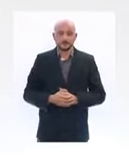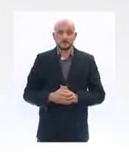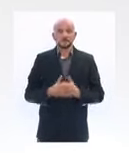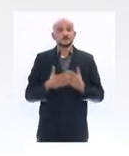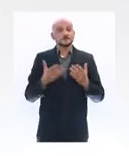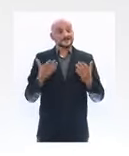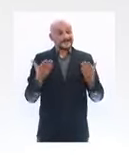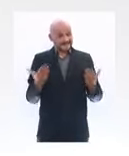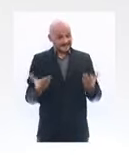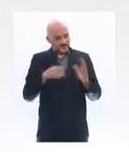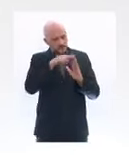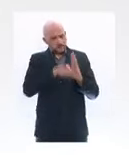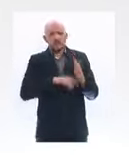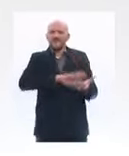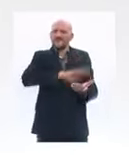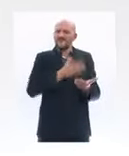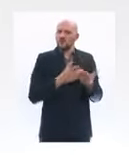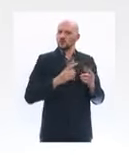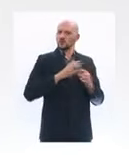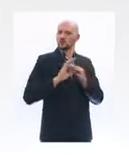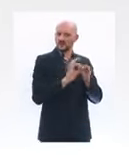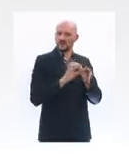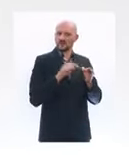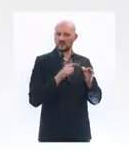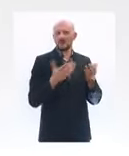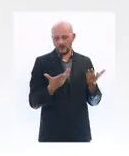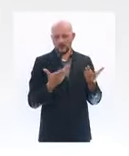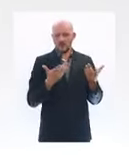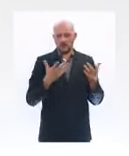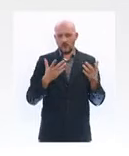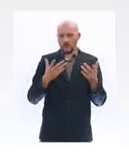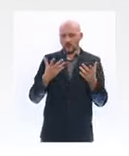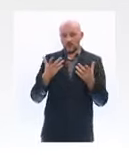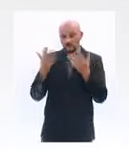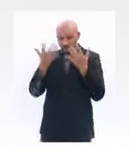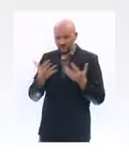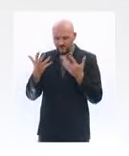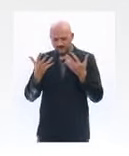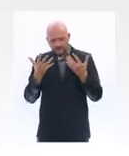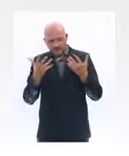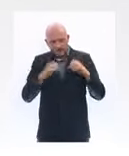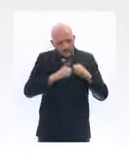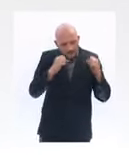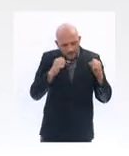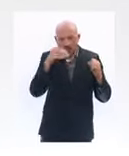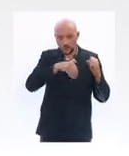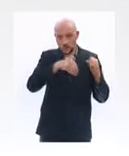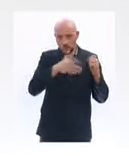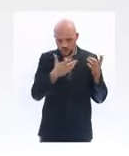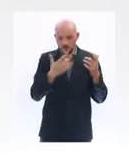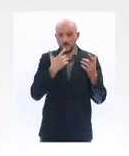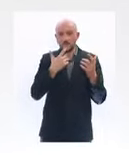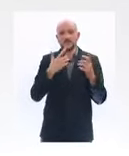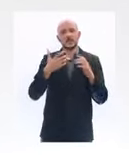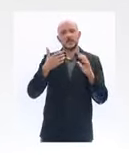massif de ce fonds de solidarité, il se lie dans les chiffres. Nous allons consacrer 6 milliards d'euros par mois de